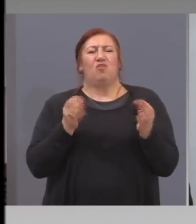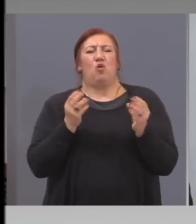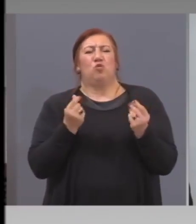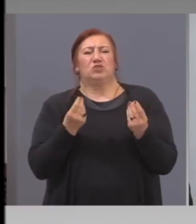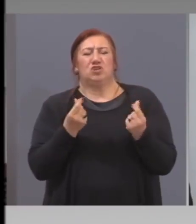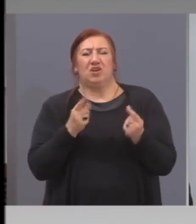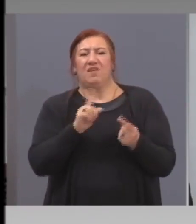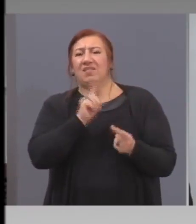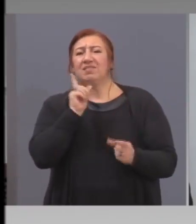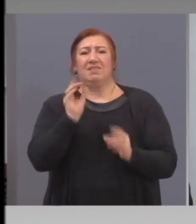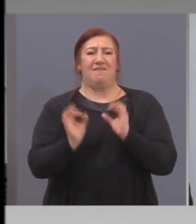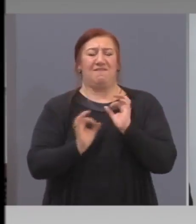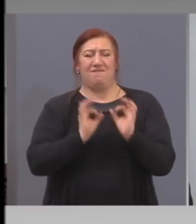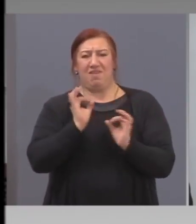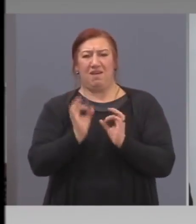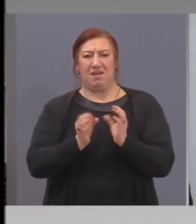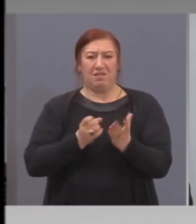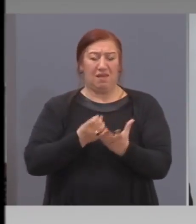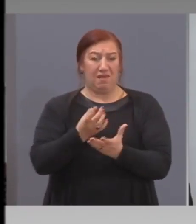невярна.